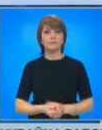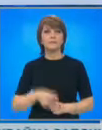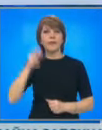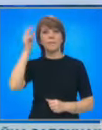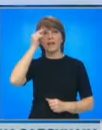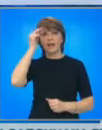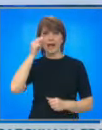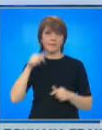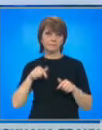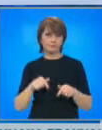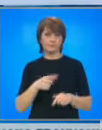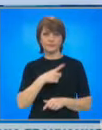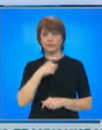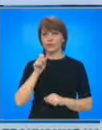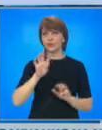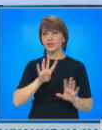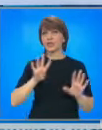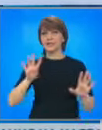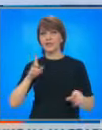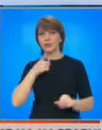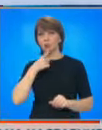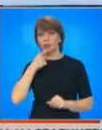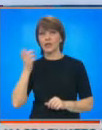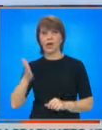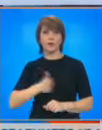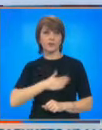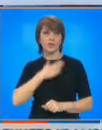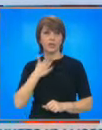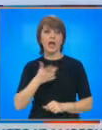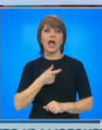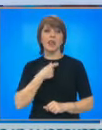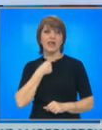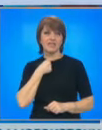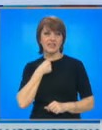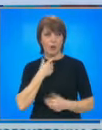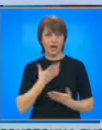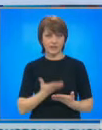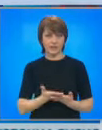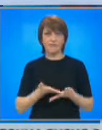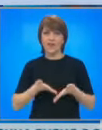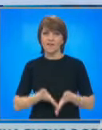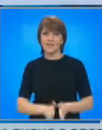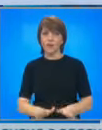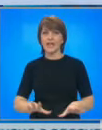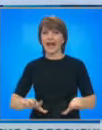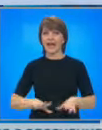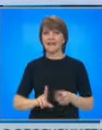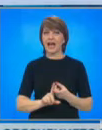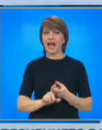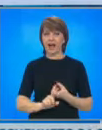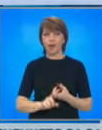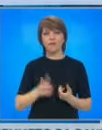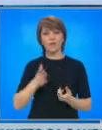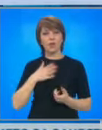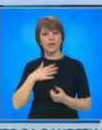България отбелязва 149 години от гибелта на апостола на свободата Васил Левски. В родния му град Карлово имаше